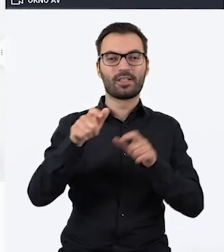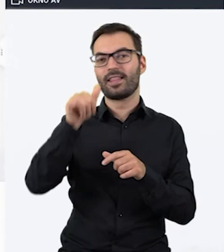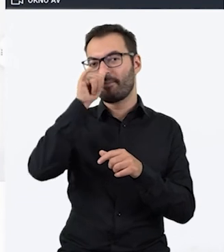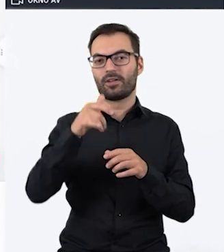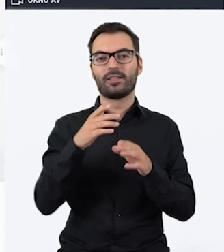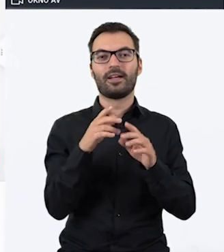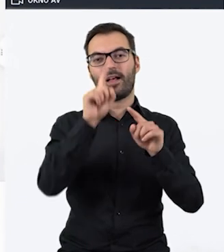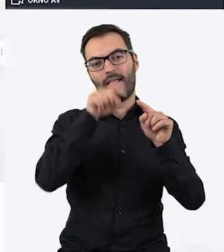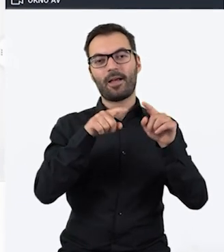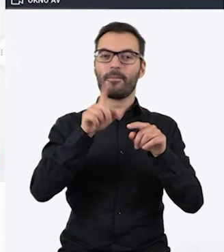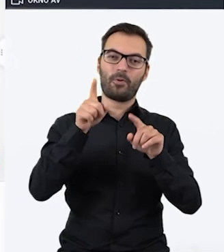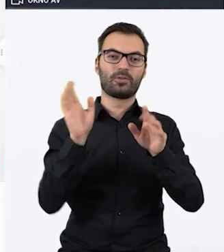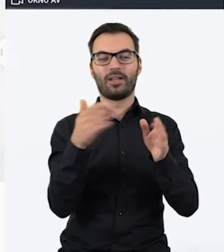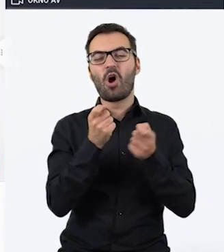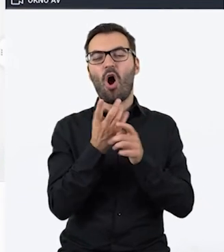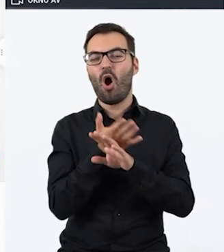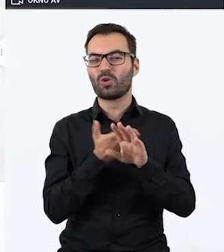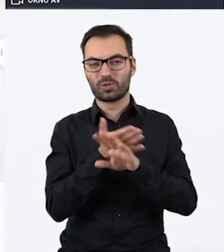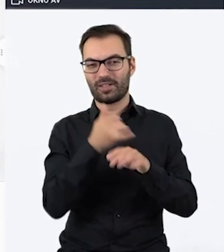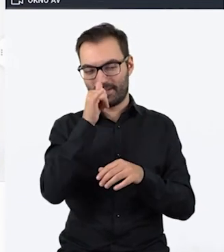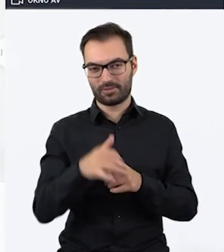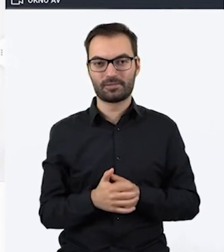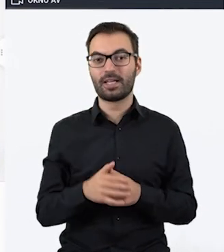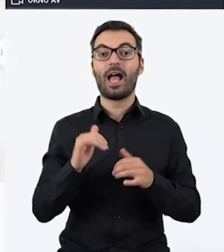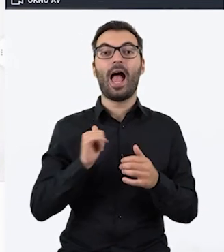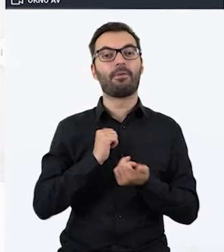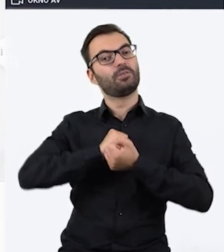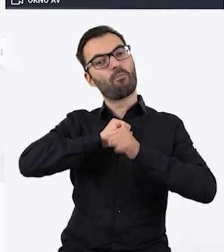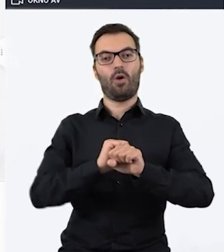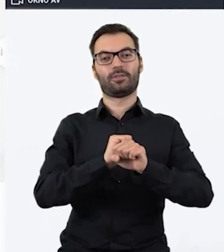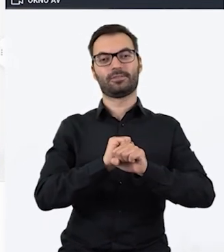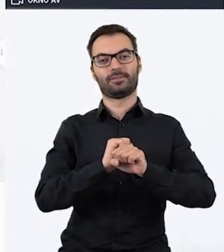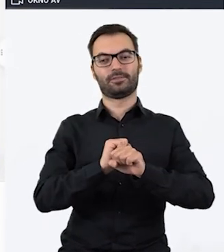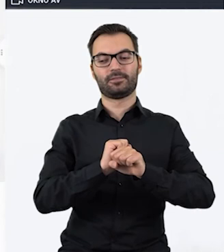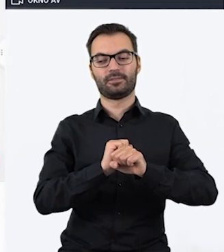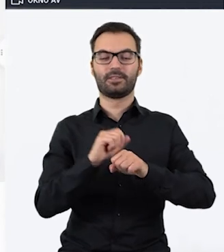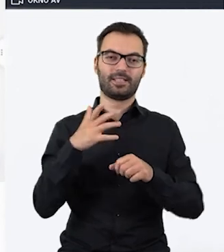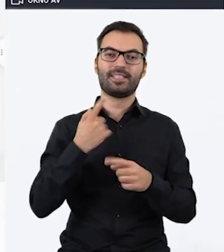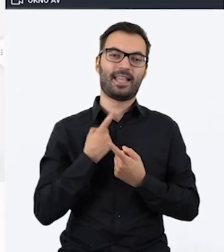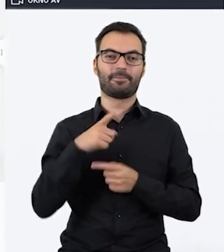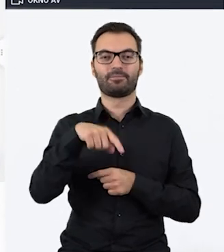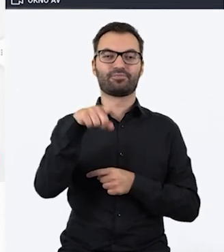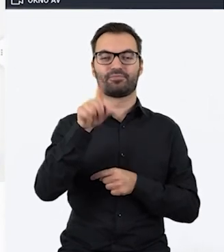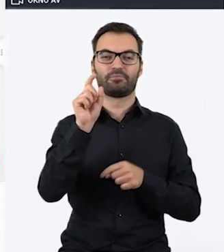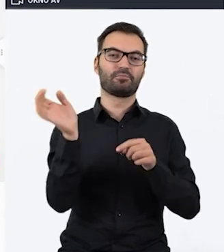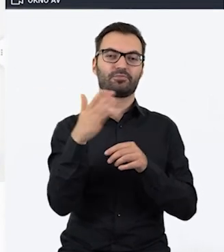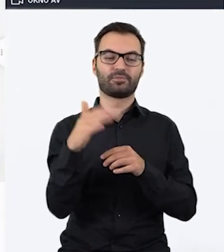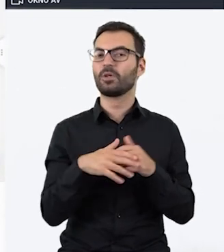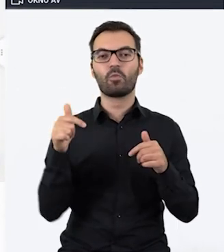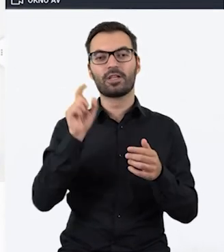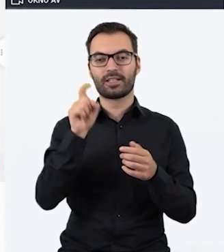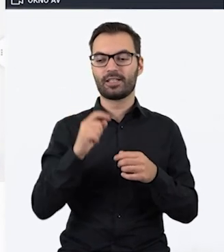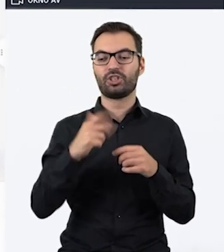slajdami i troszkę pooszukiwać. Aby zablokować możliwość takiego dowolnego przechodzenia między slajdami należy kliknąć te